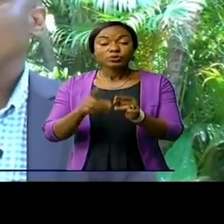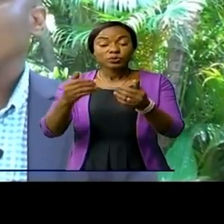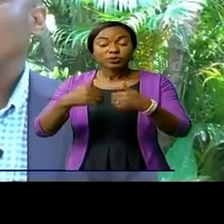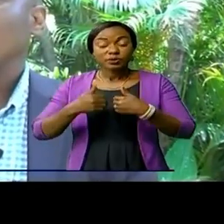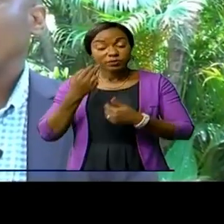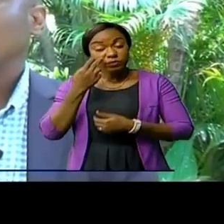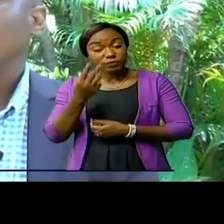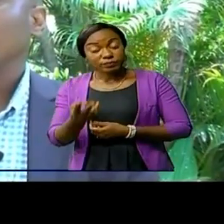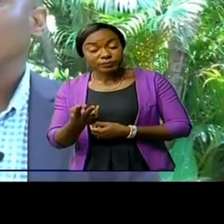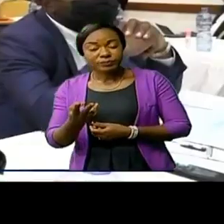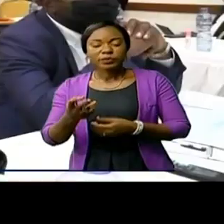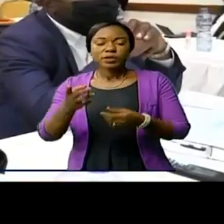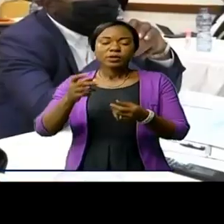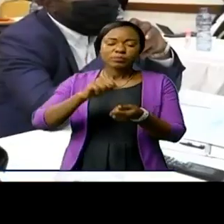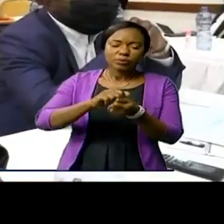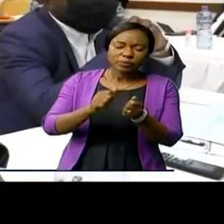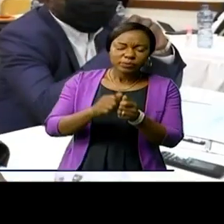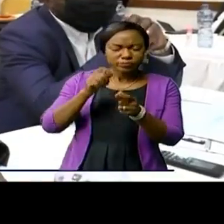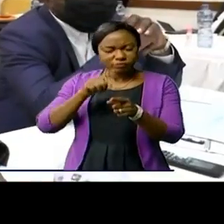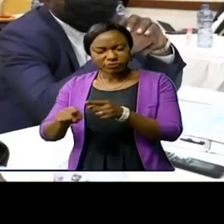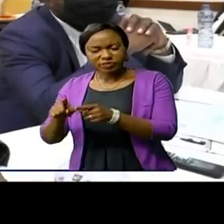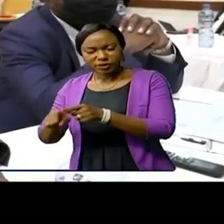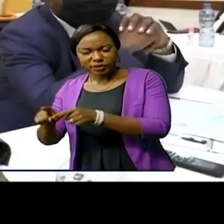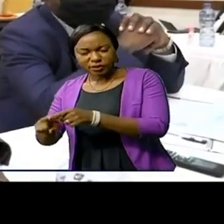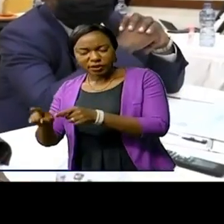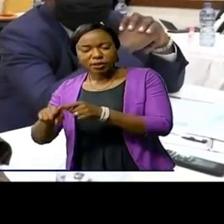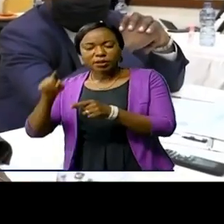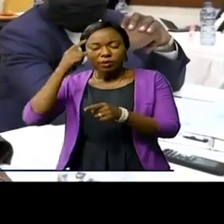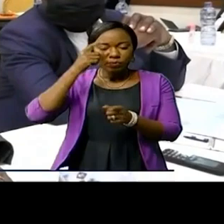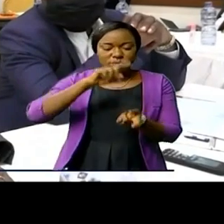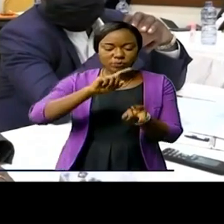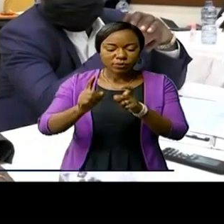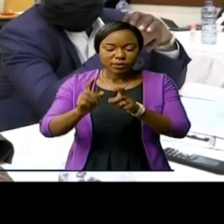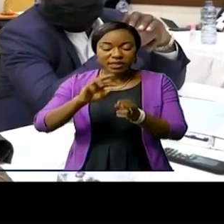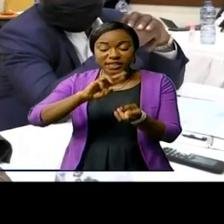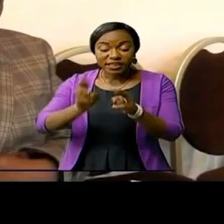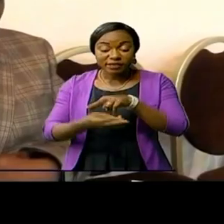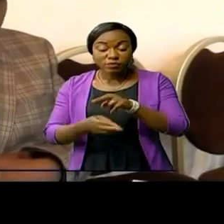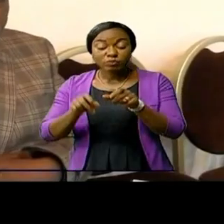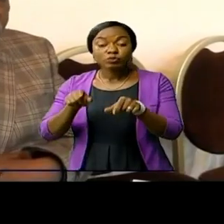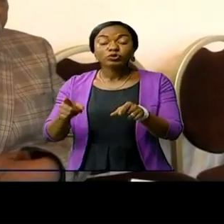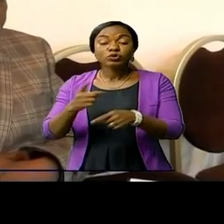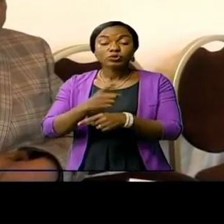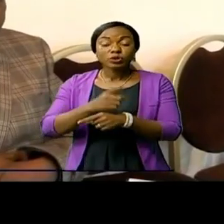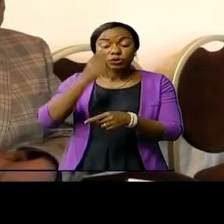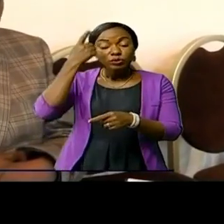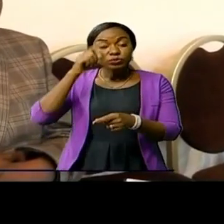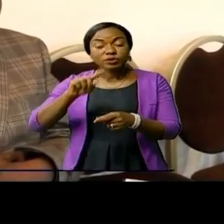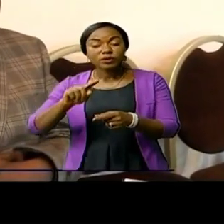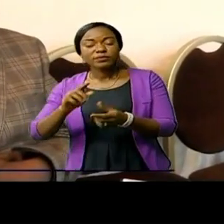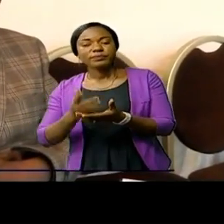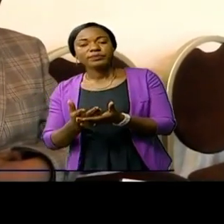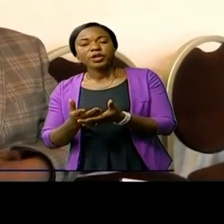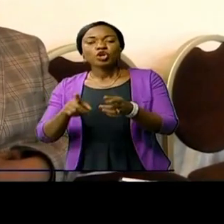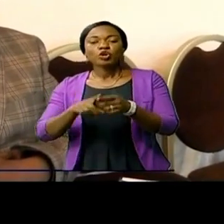certain nombre de facteurs qui ont justifié la réforme aujourd'hui. en a de plusieurs sortes. Nous avons des facteurs juridiques,